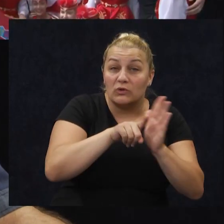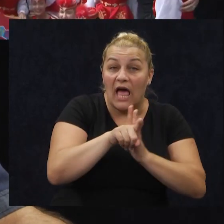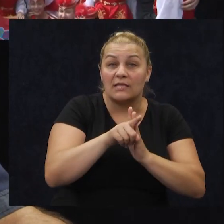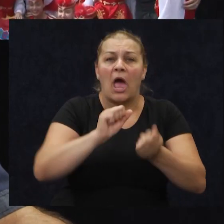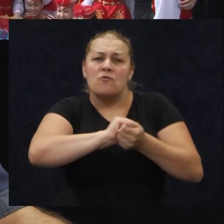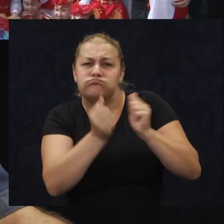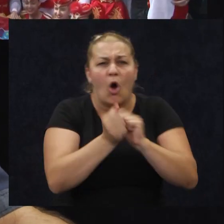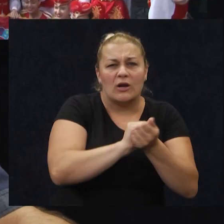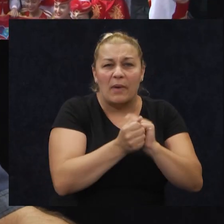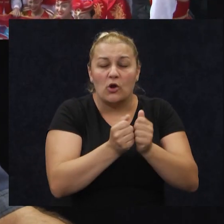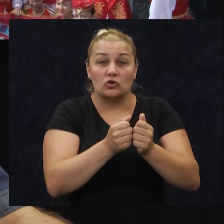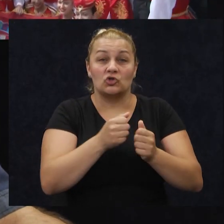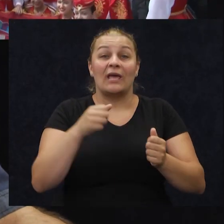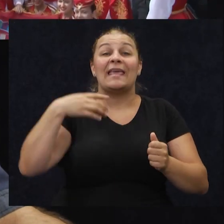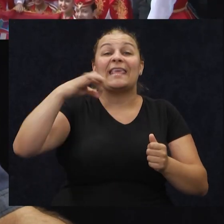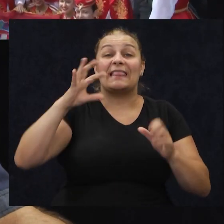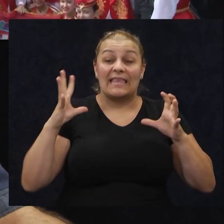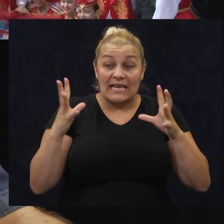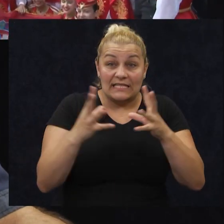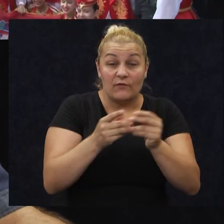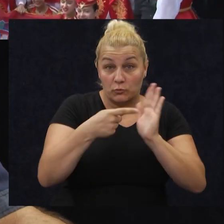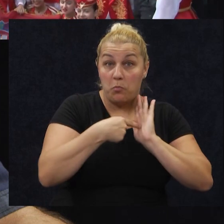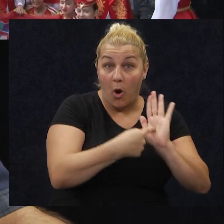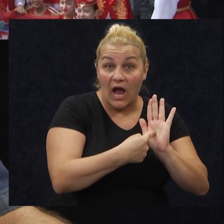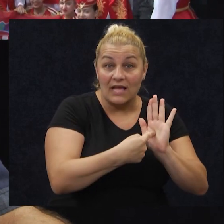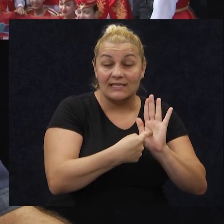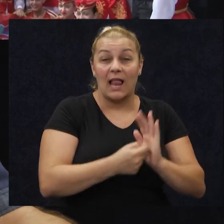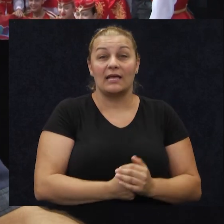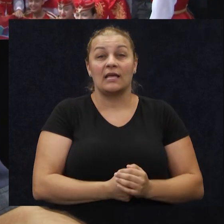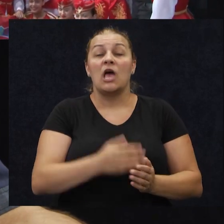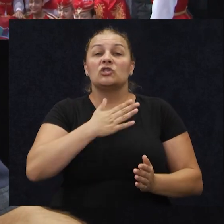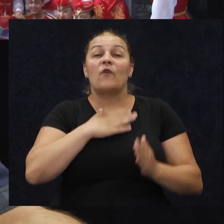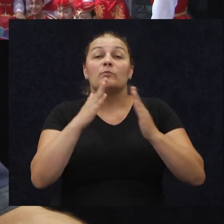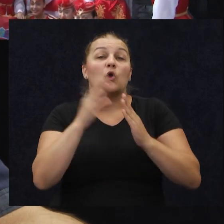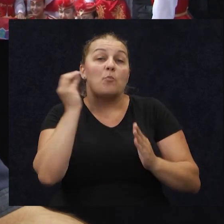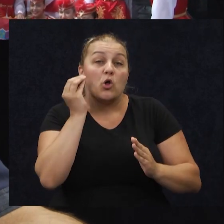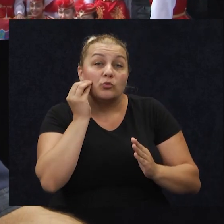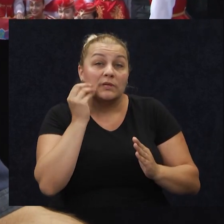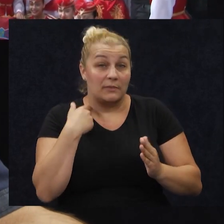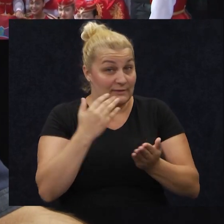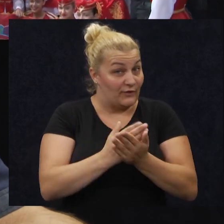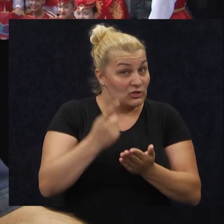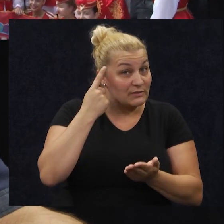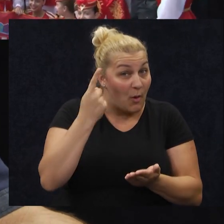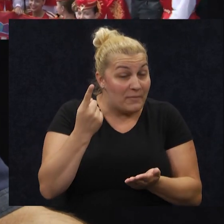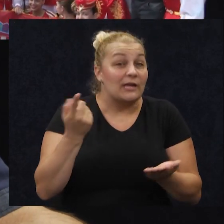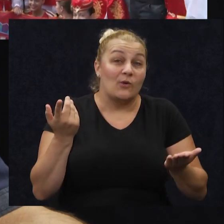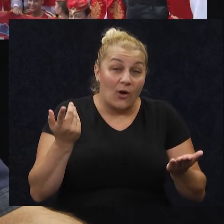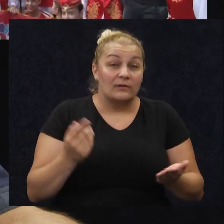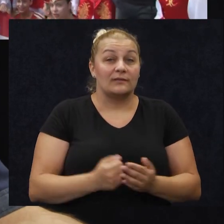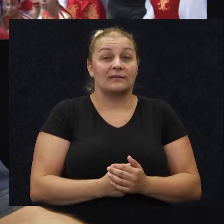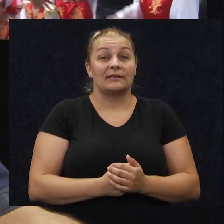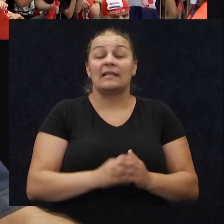borbenošću, svojom jedinstvom koji su pokazali, svojim domoljubljem, jesam to već spomenio ili nisam, ako jesam,